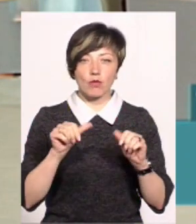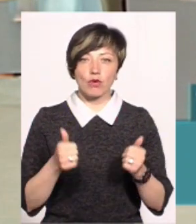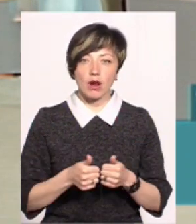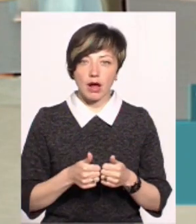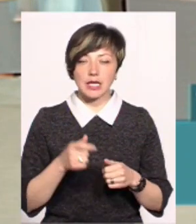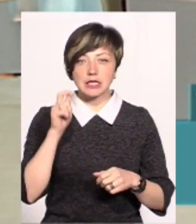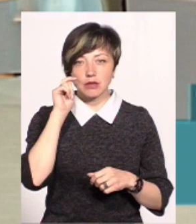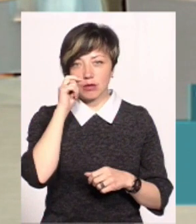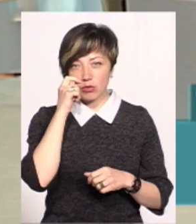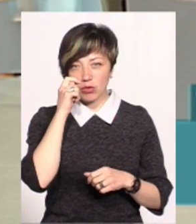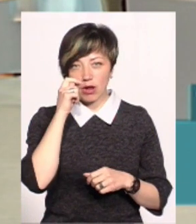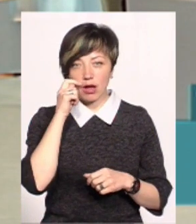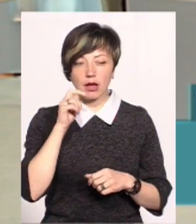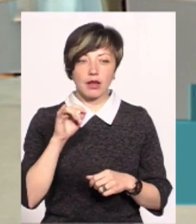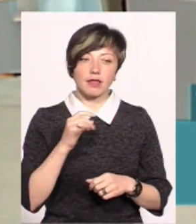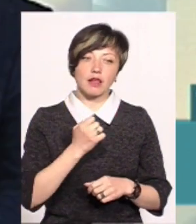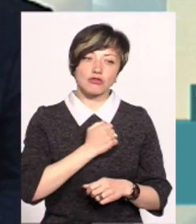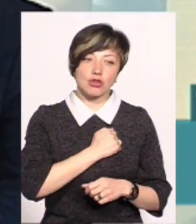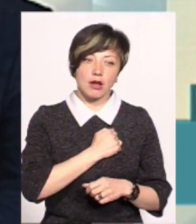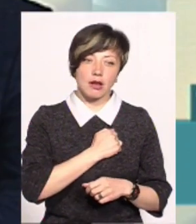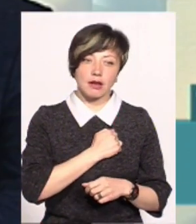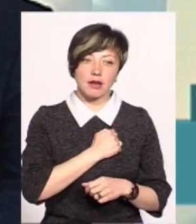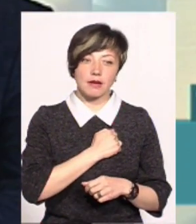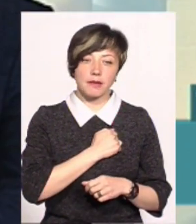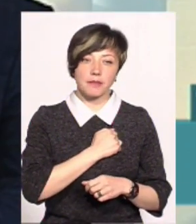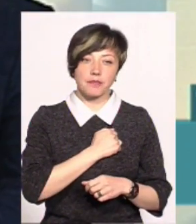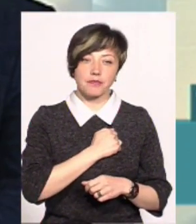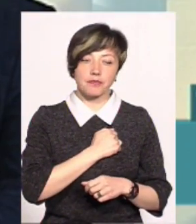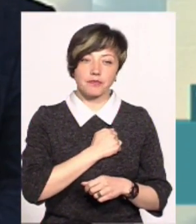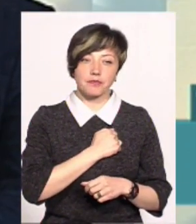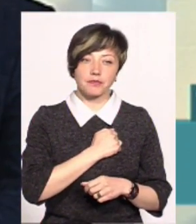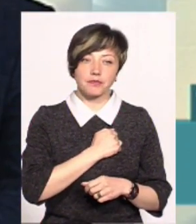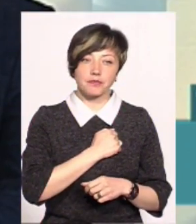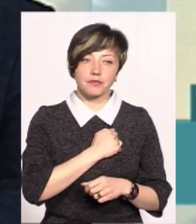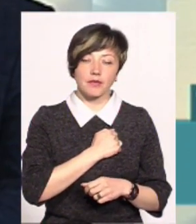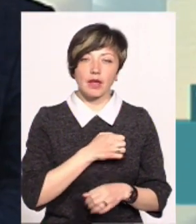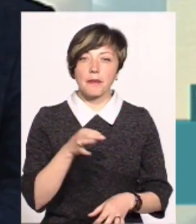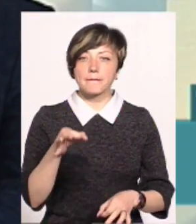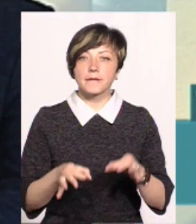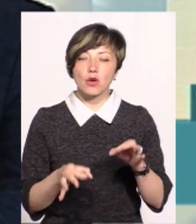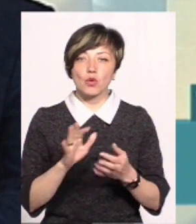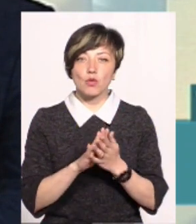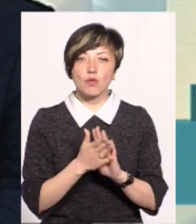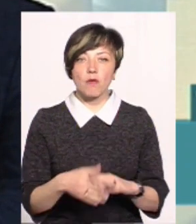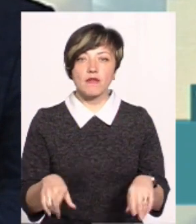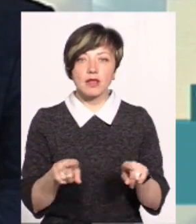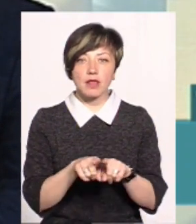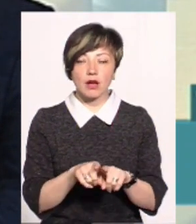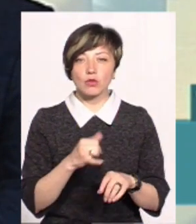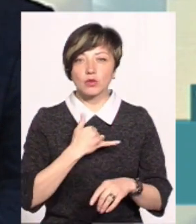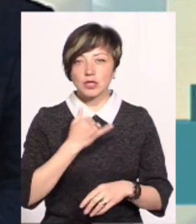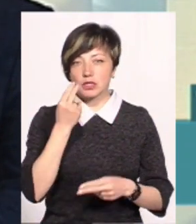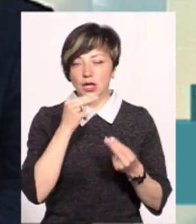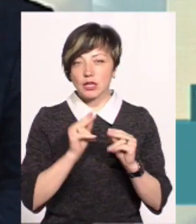буряк, цибуля, ну, жаль, не те, що на жаль, у нас природно-кліматичні умови складалися так, що в нас